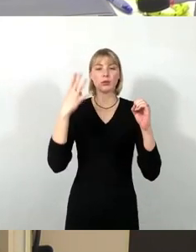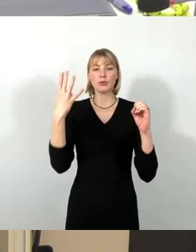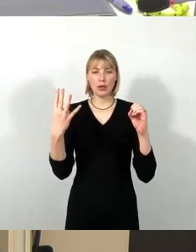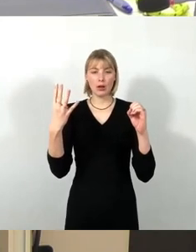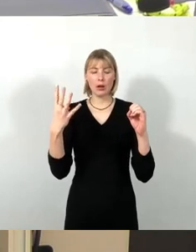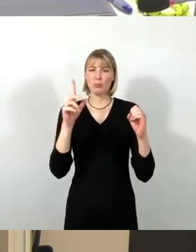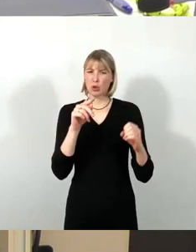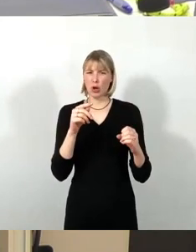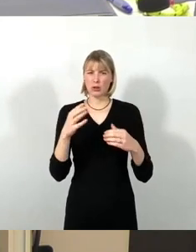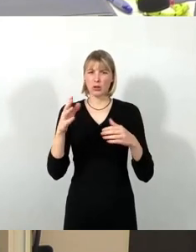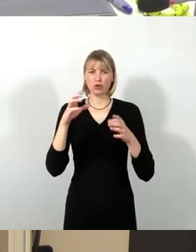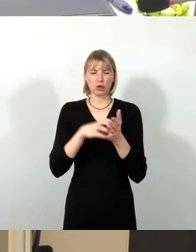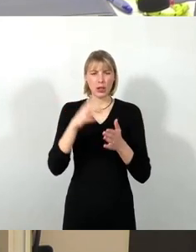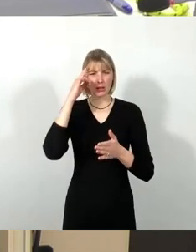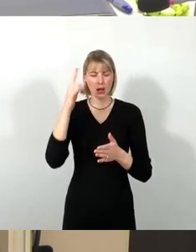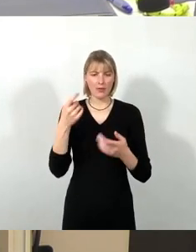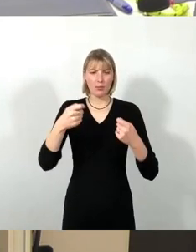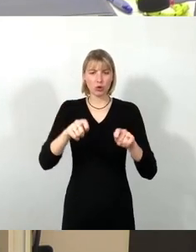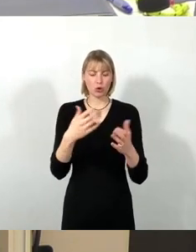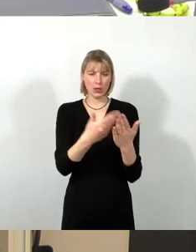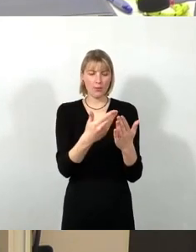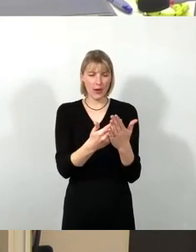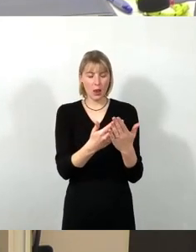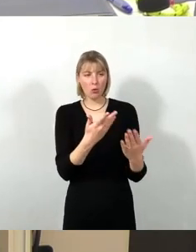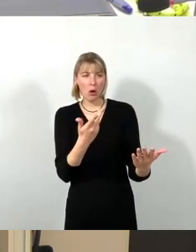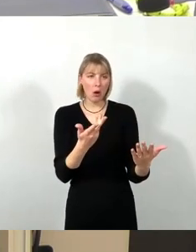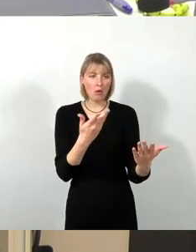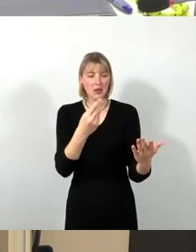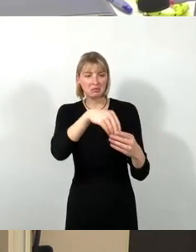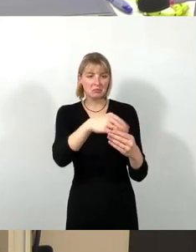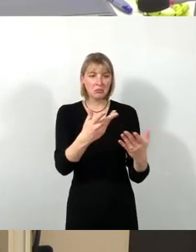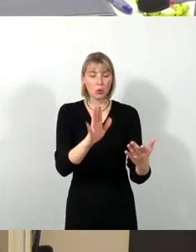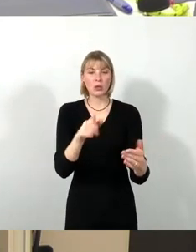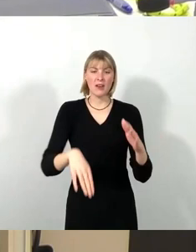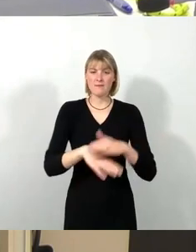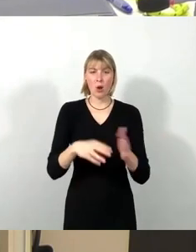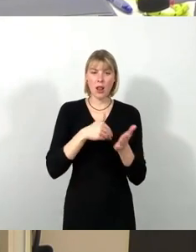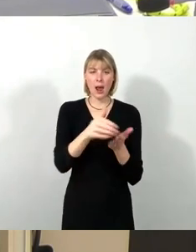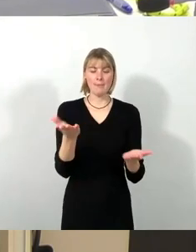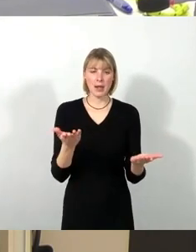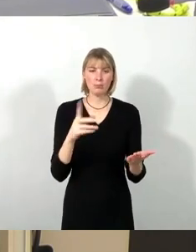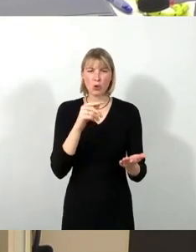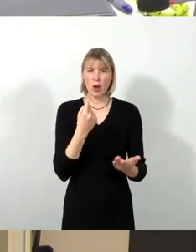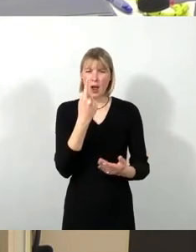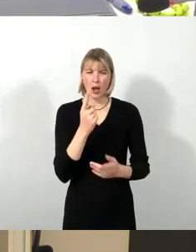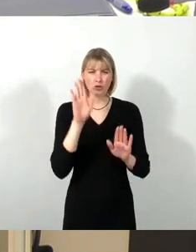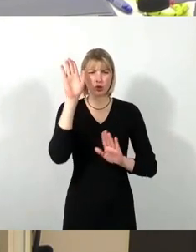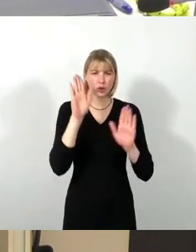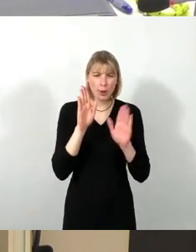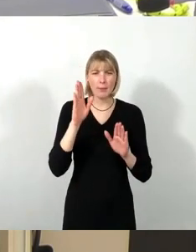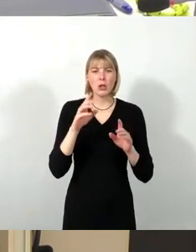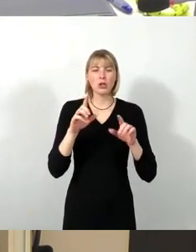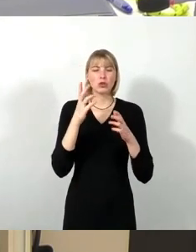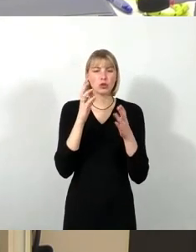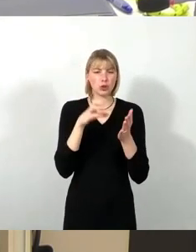in die Beschlussempfehlung und hat dann komplett abgelehnt. Das heißt, es gibt keine einzige Stimme aus dem Stadtbezirksbeirat und das ist dann für